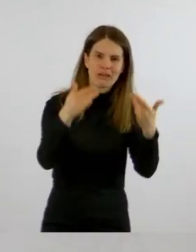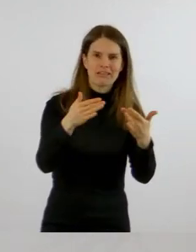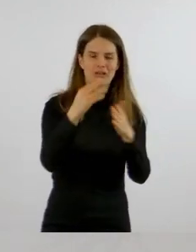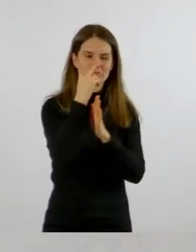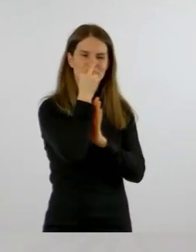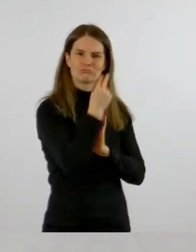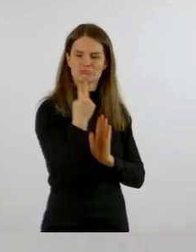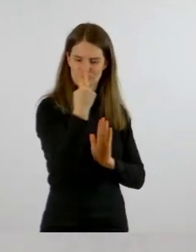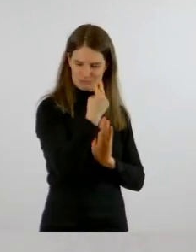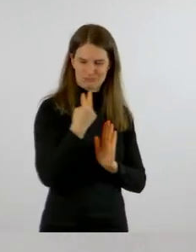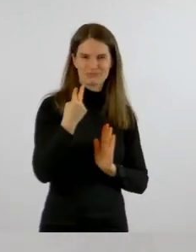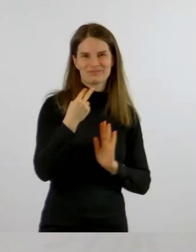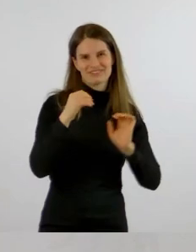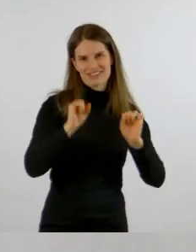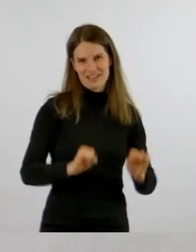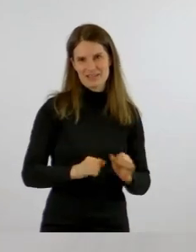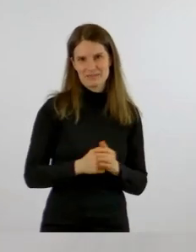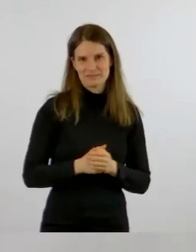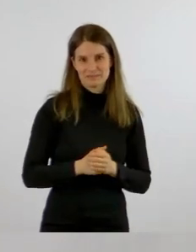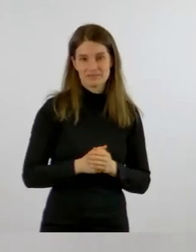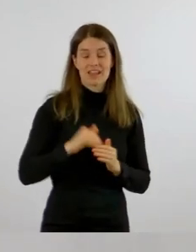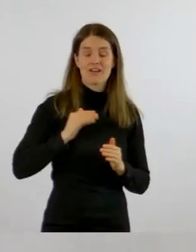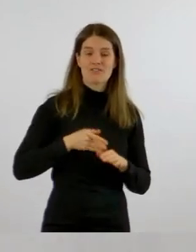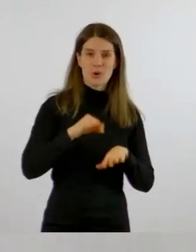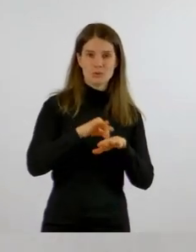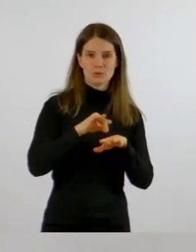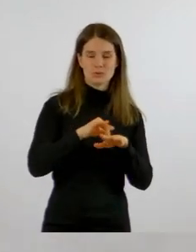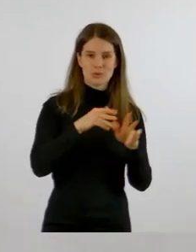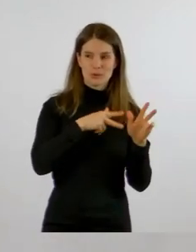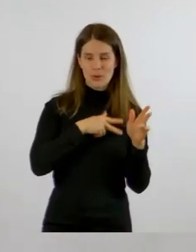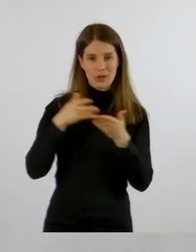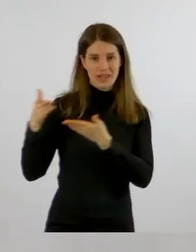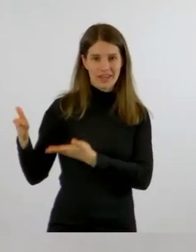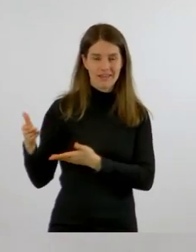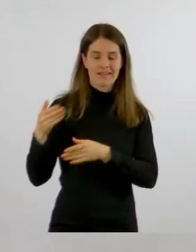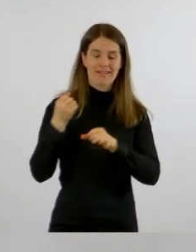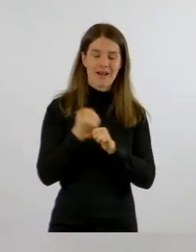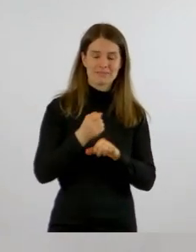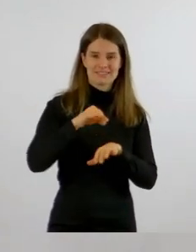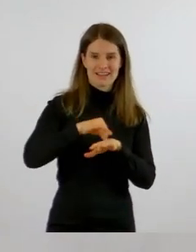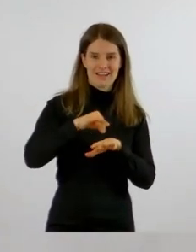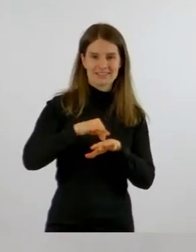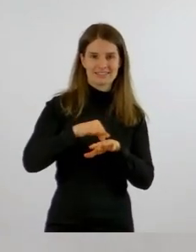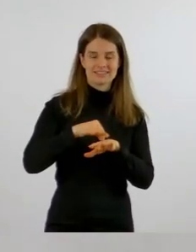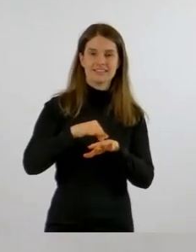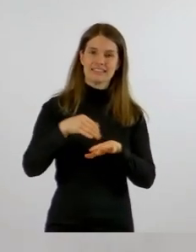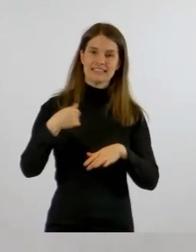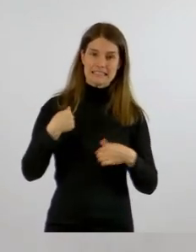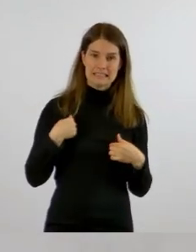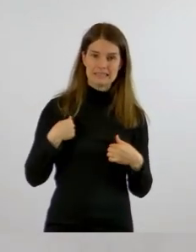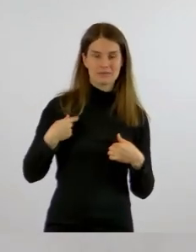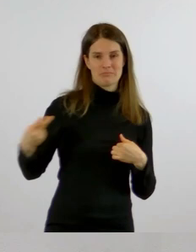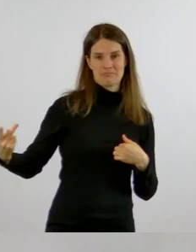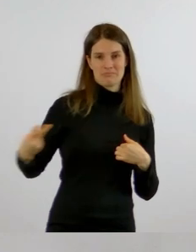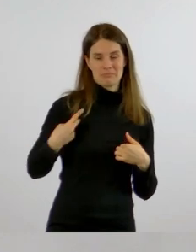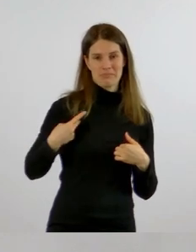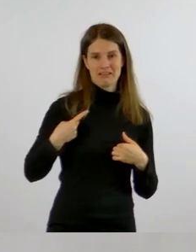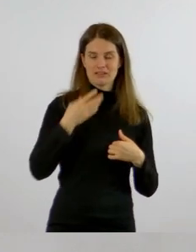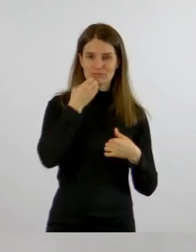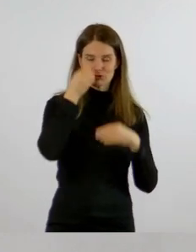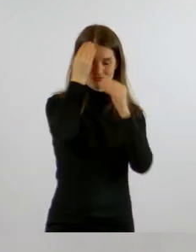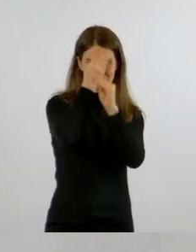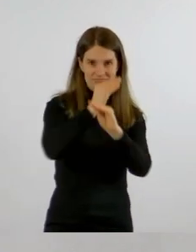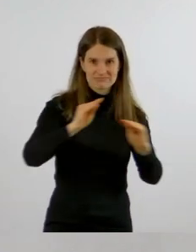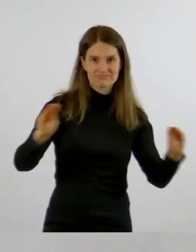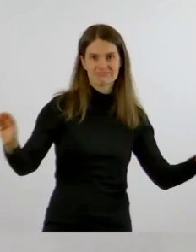Frau Dr. Treu, unsere Amtsärztin und ich, wollen Sie über die aktuelle Informationslage informieren. Wegen dieses